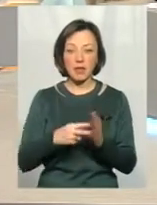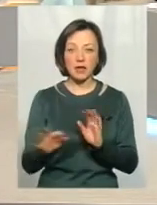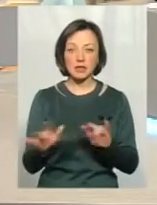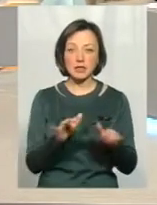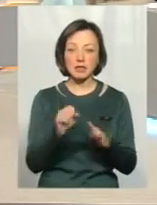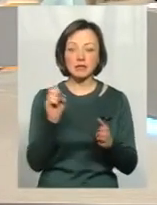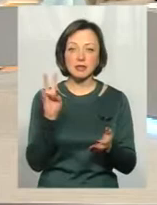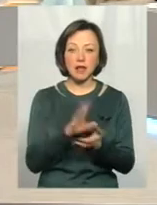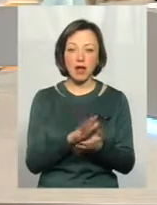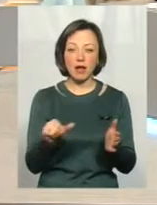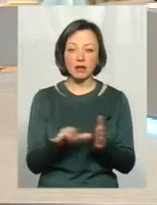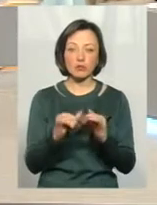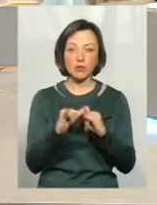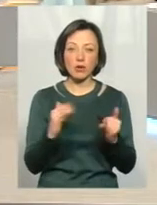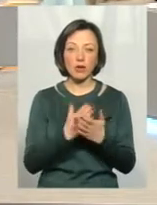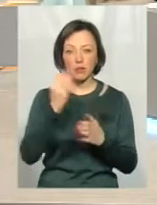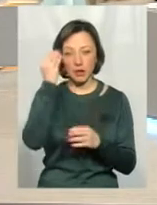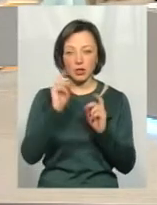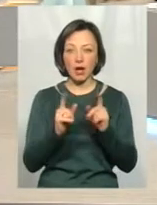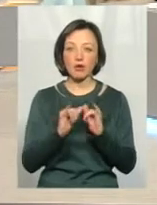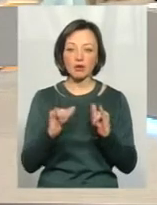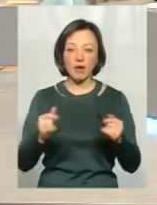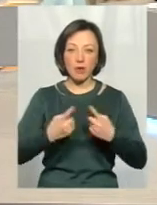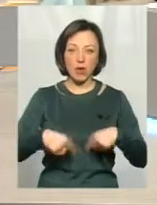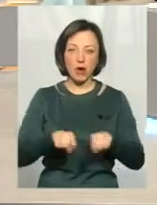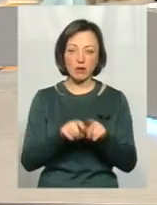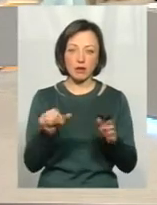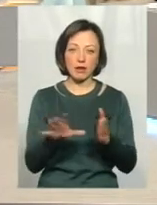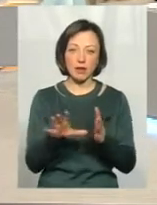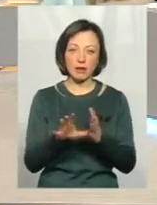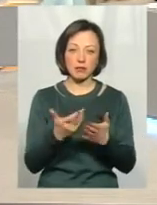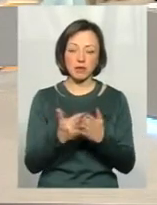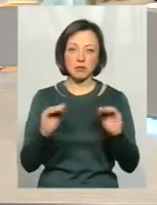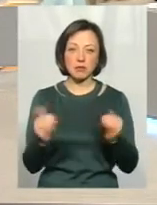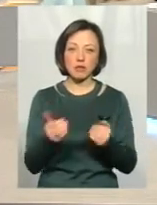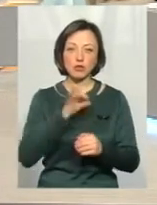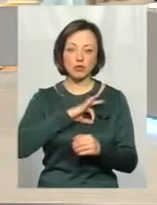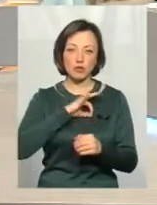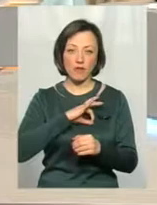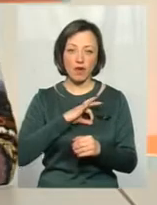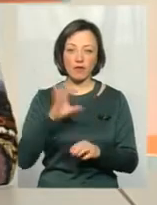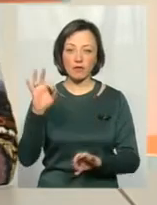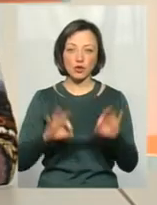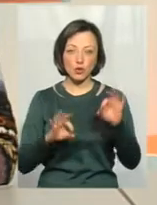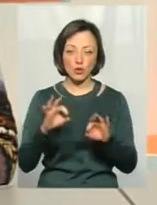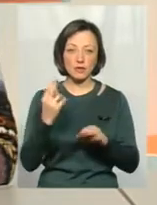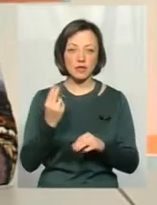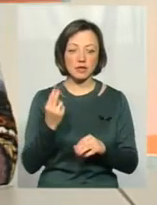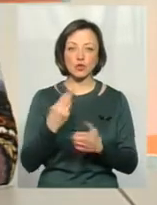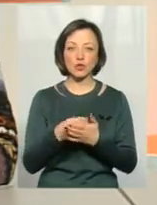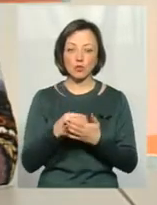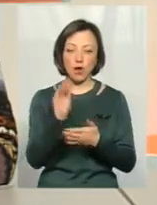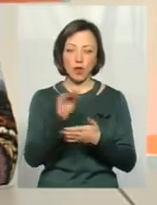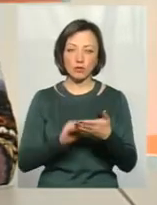енергетичного розвитку. Тобто є бачення того, як ми розвиваємо галузь енергетики і зменшимо споживання. Все у відсотках, в цифрах, в сумах